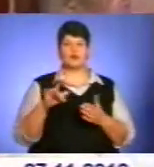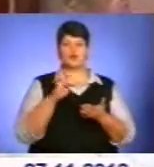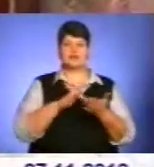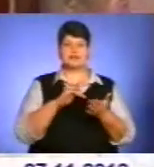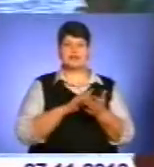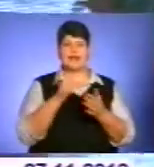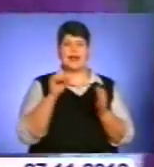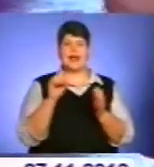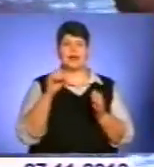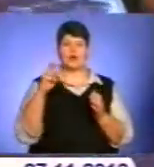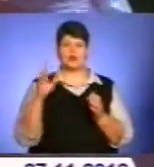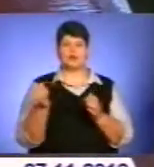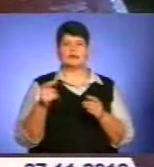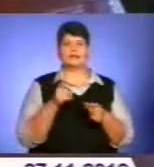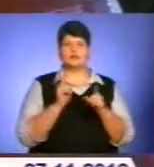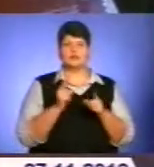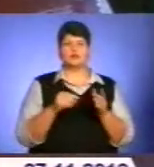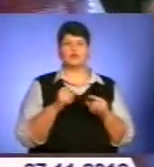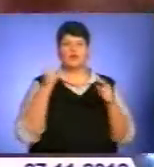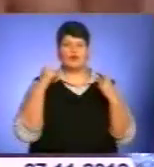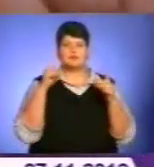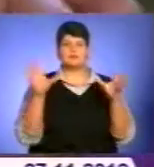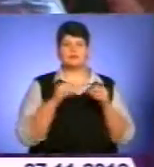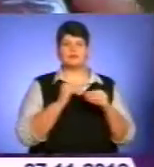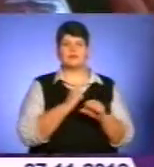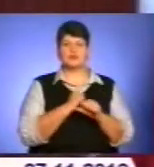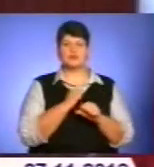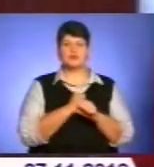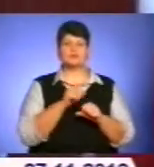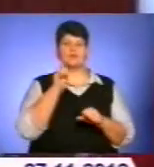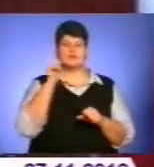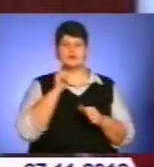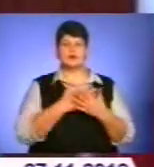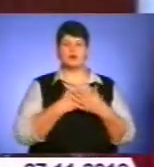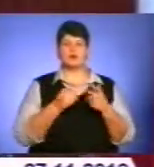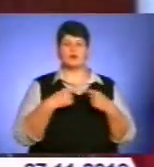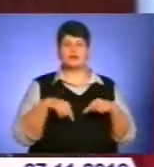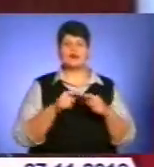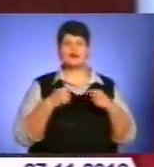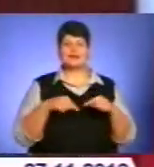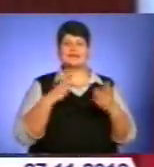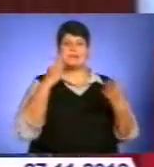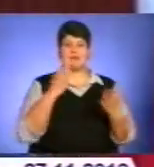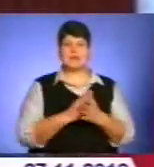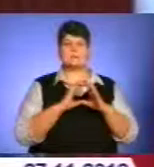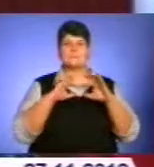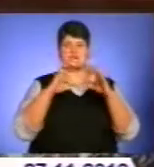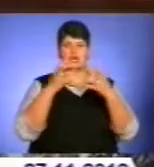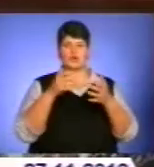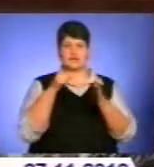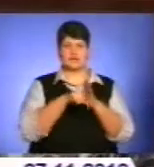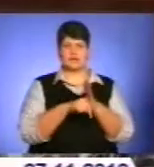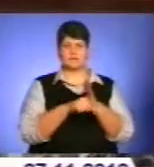-натуралістичної творчості співпрацює із молодіжними громадськими організаціями та організаціями, які мають міжнародне значення.